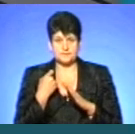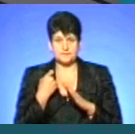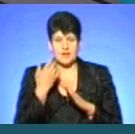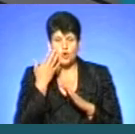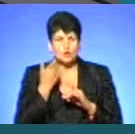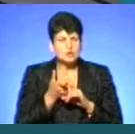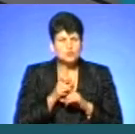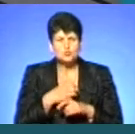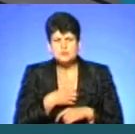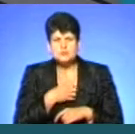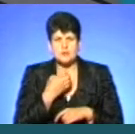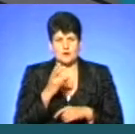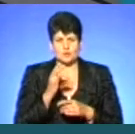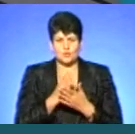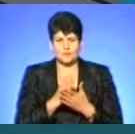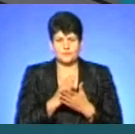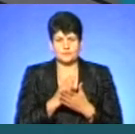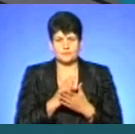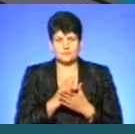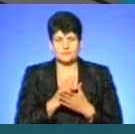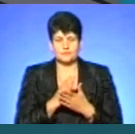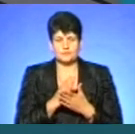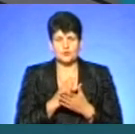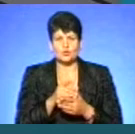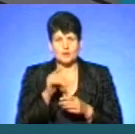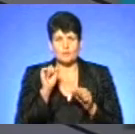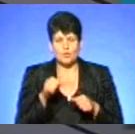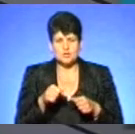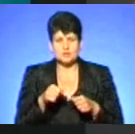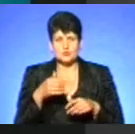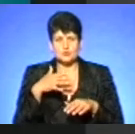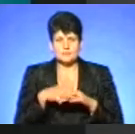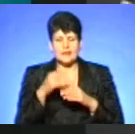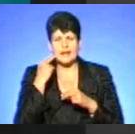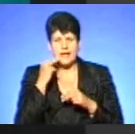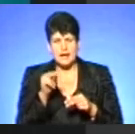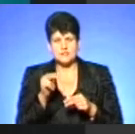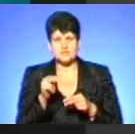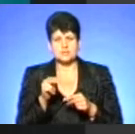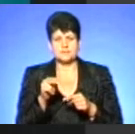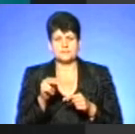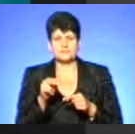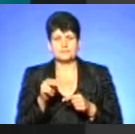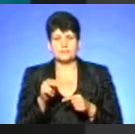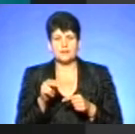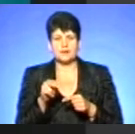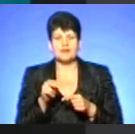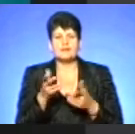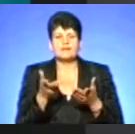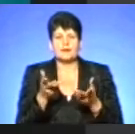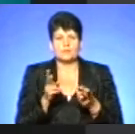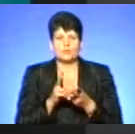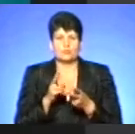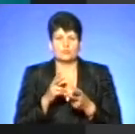поширення, тобто де вона зустрічається. Ви так гарно деталізували, що мені здається, це як зупинити час і тоді обдавитися всі всіх сторін. Тоді